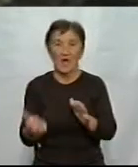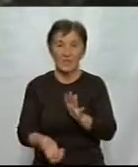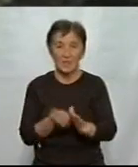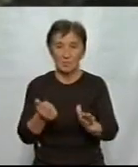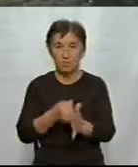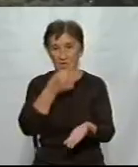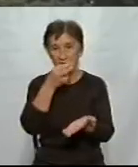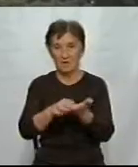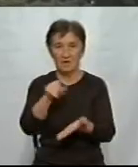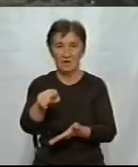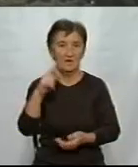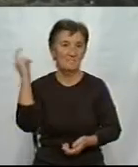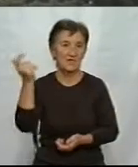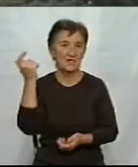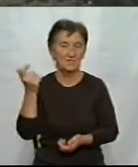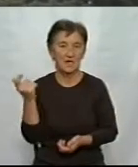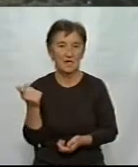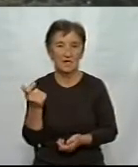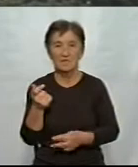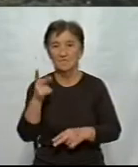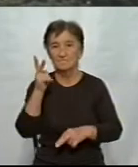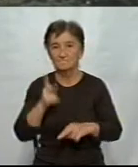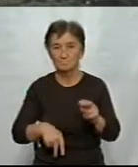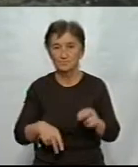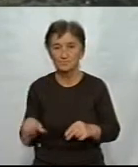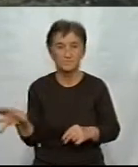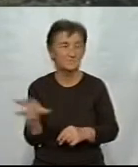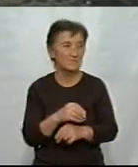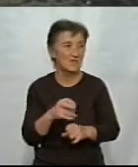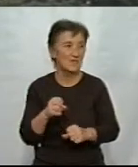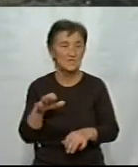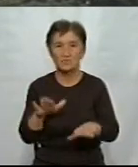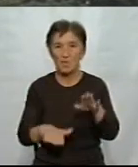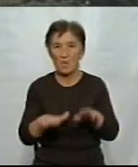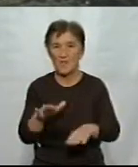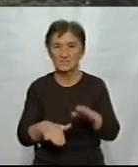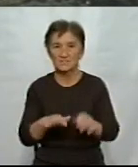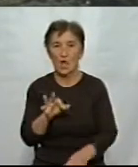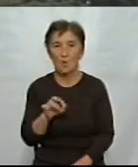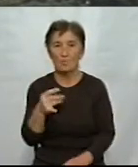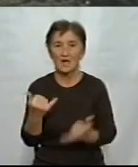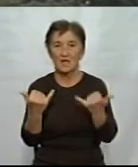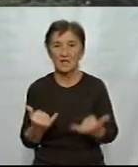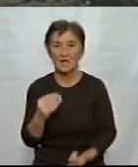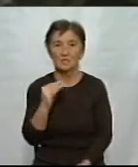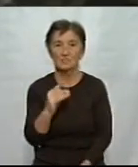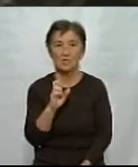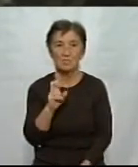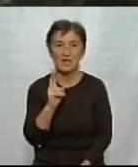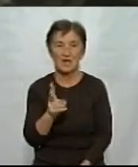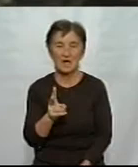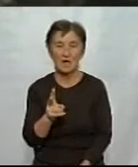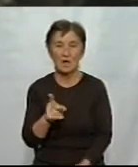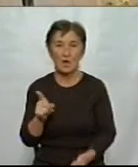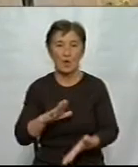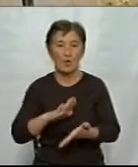відповідає власник. На об'єкт незавершеного будівництва вся відповідальність на баланси утримувачі. На даний час це ЖБК «Політ». Каже,